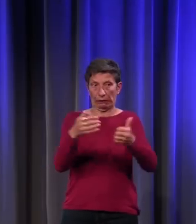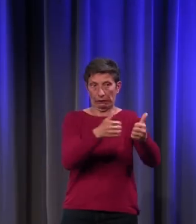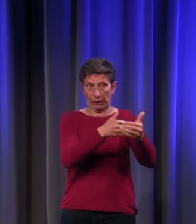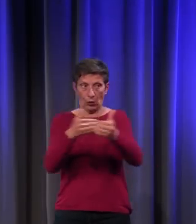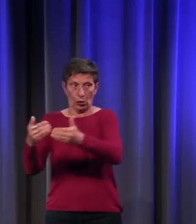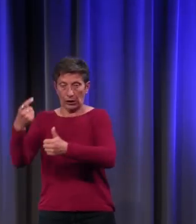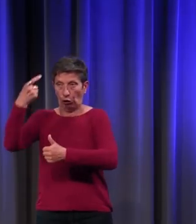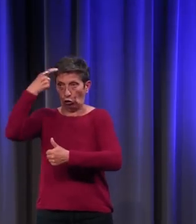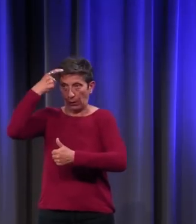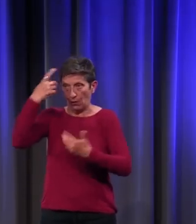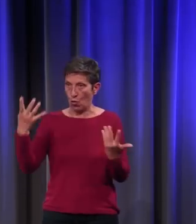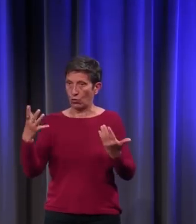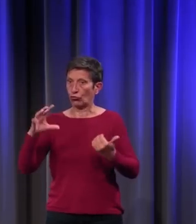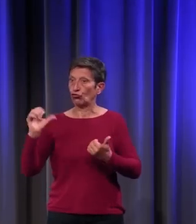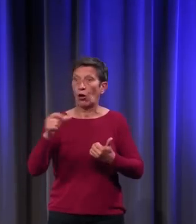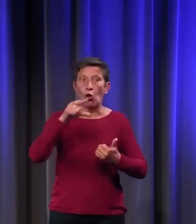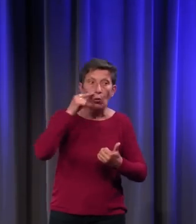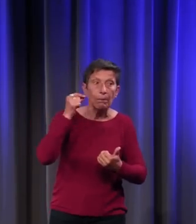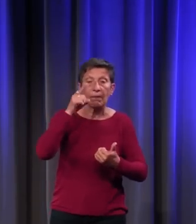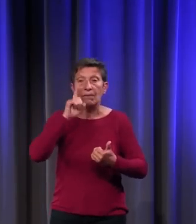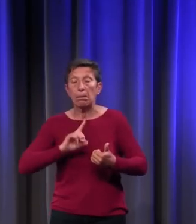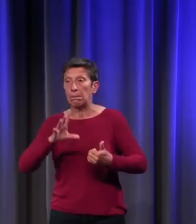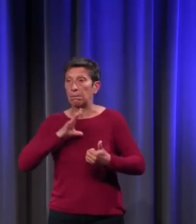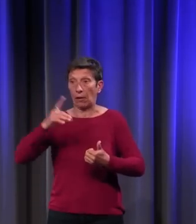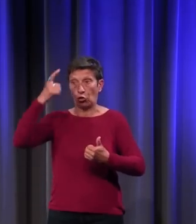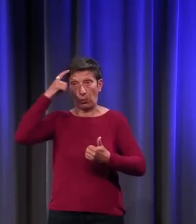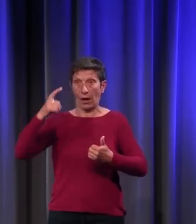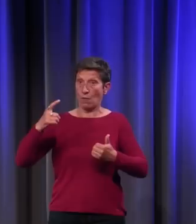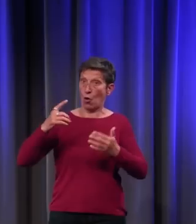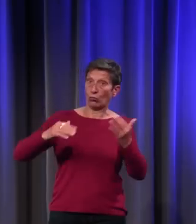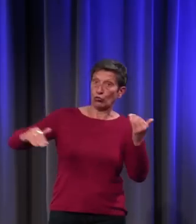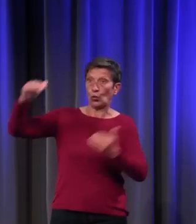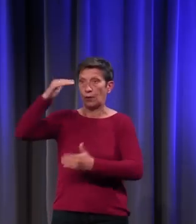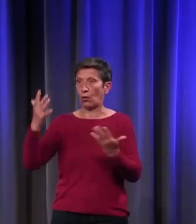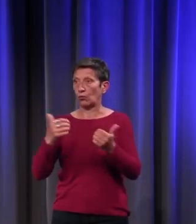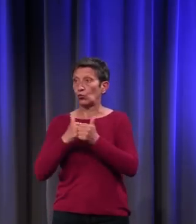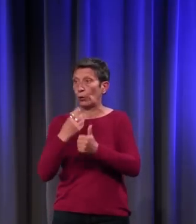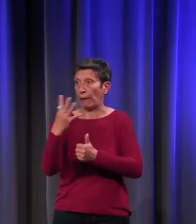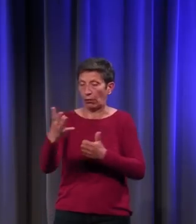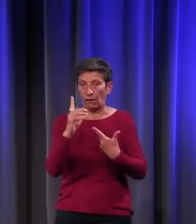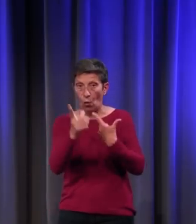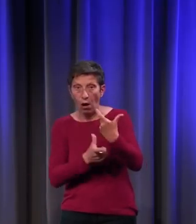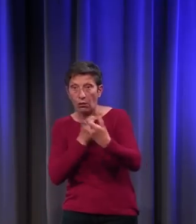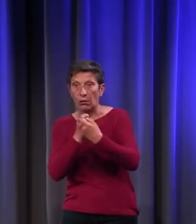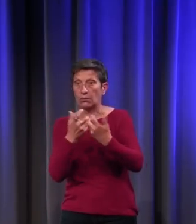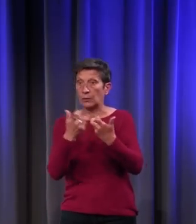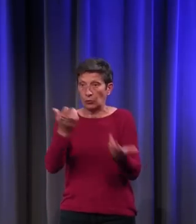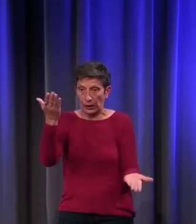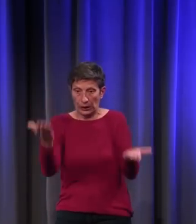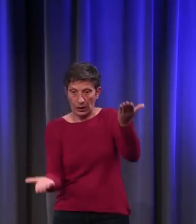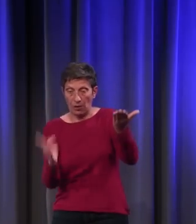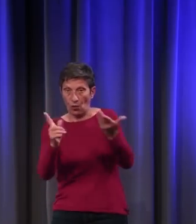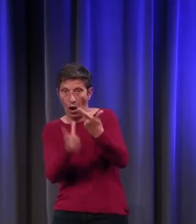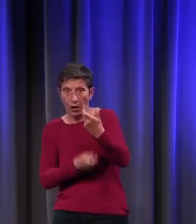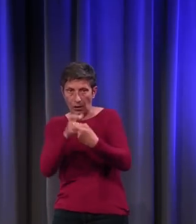femme a un tempérament dominant parmi ces quatre. Et alors, c'est adapté à son tempérament, ces problèmes de rééquilibrage,